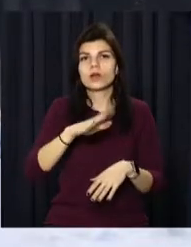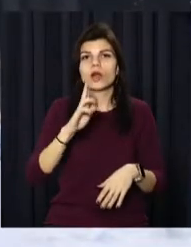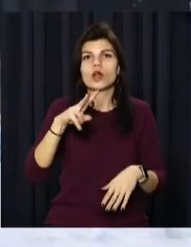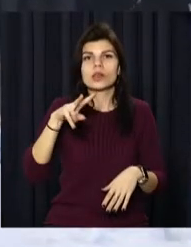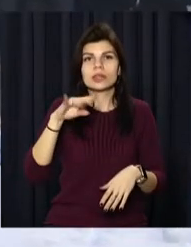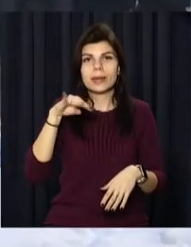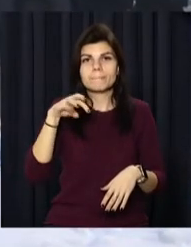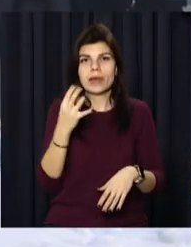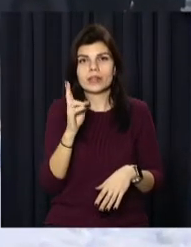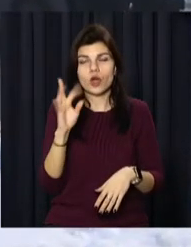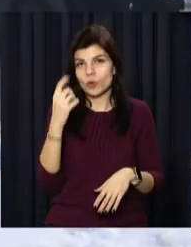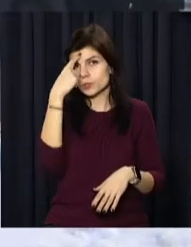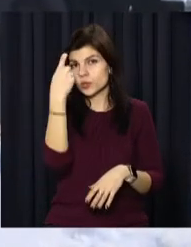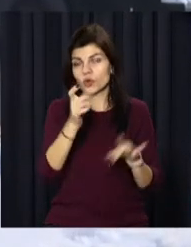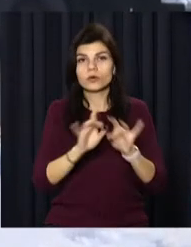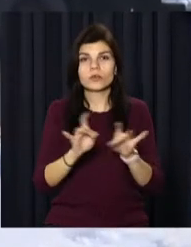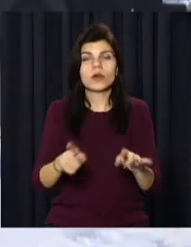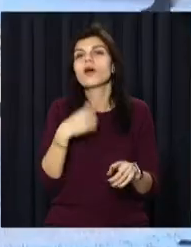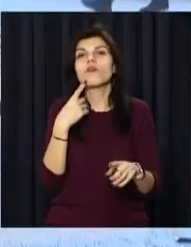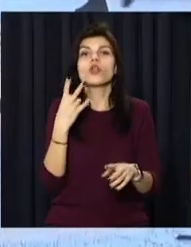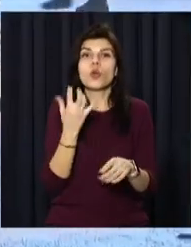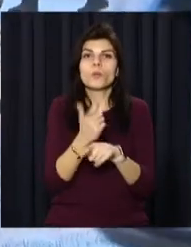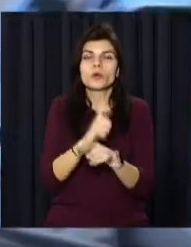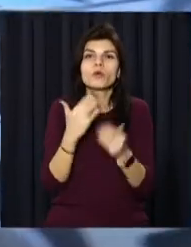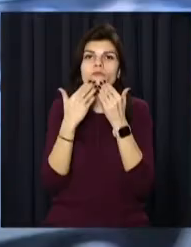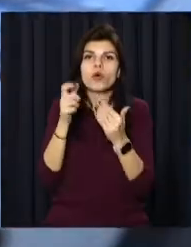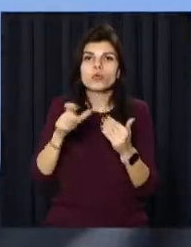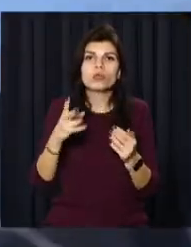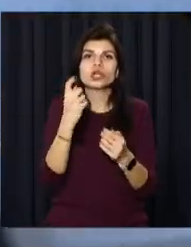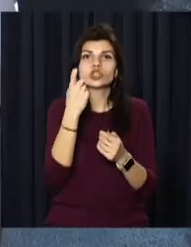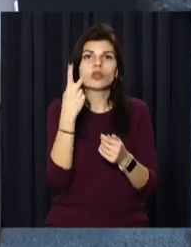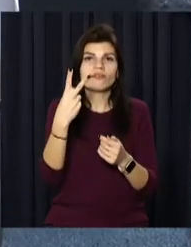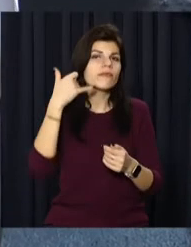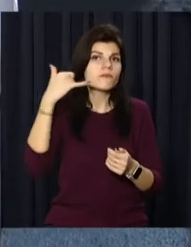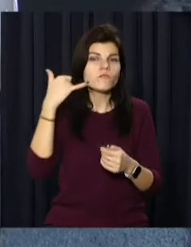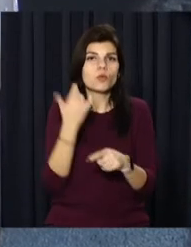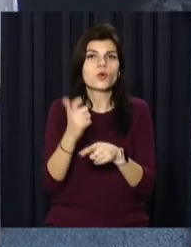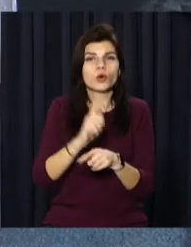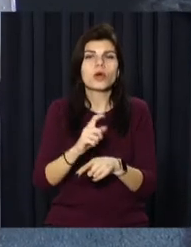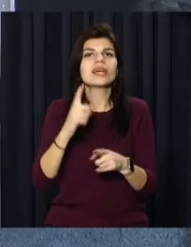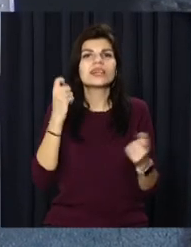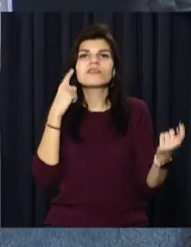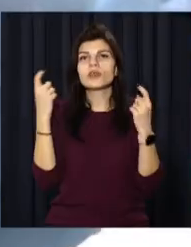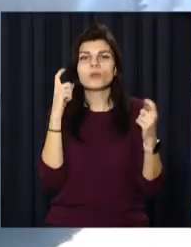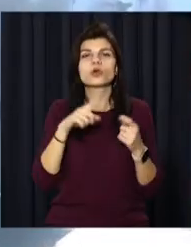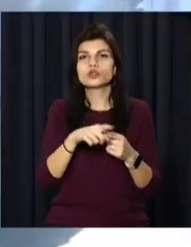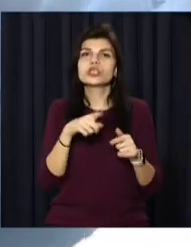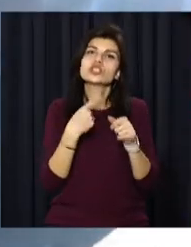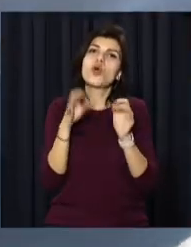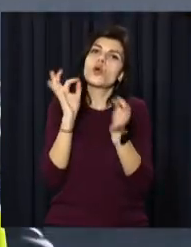Клименко. Водночас збільшилося кількість звернень громадян на лінію 102. Проте в основному за інформацією чи